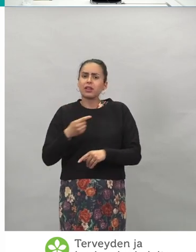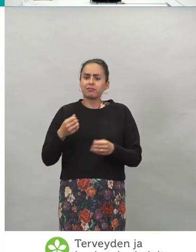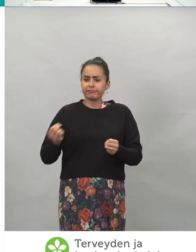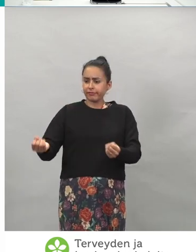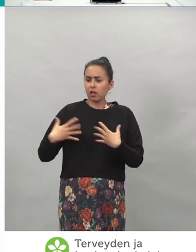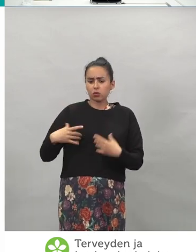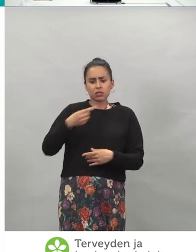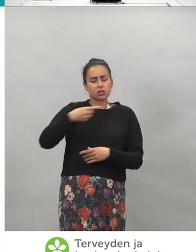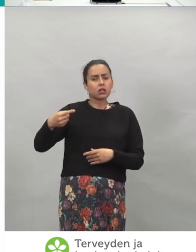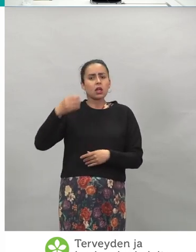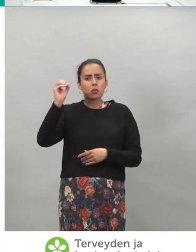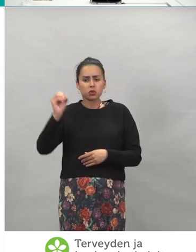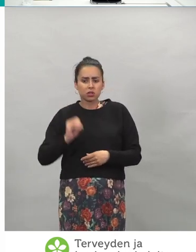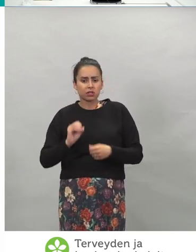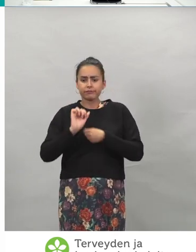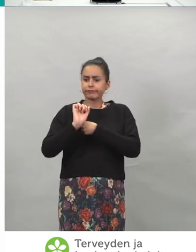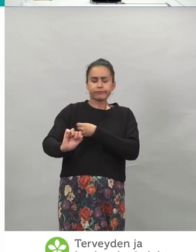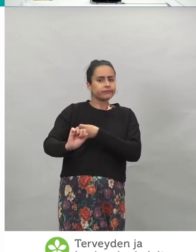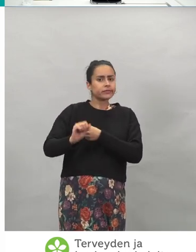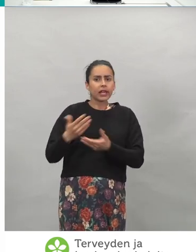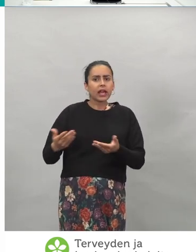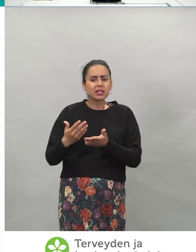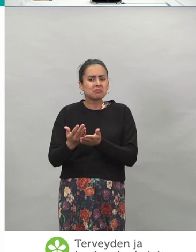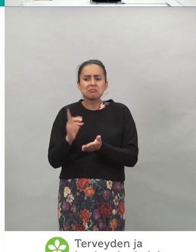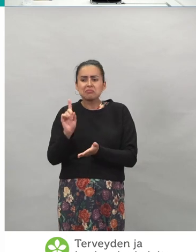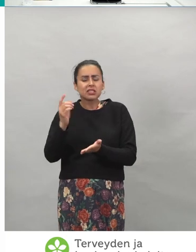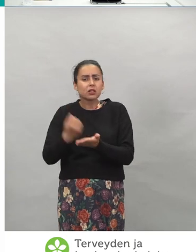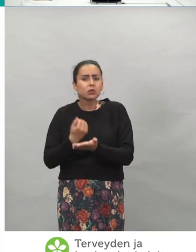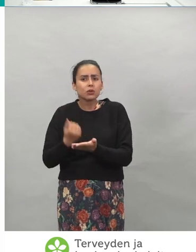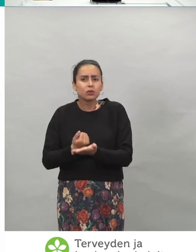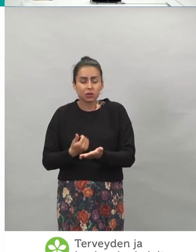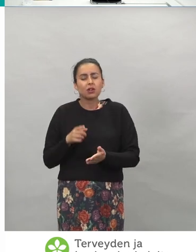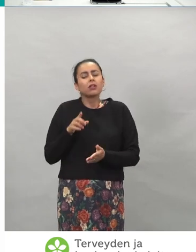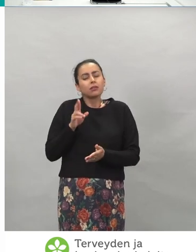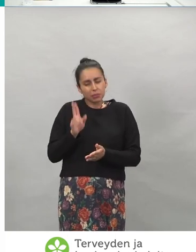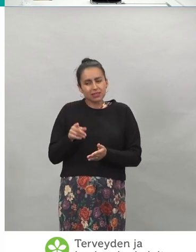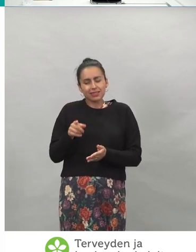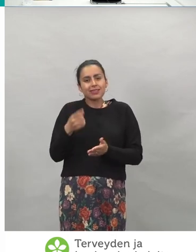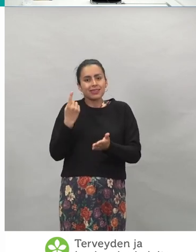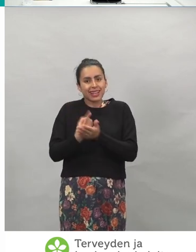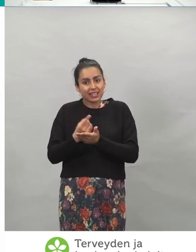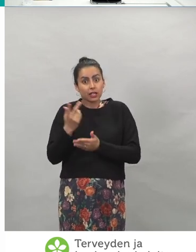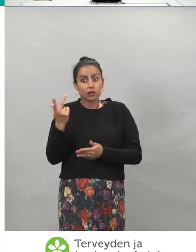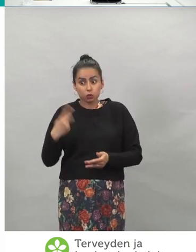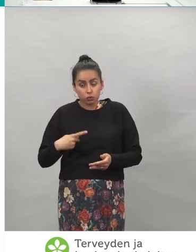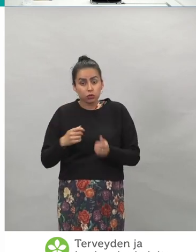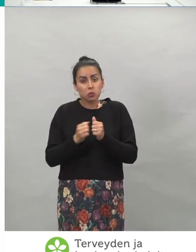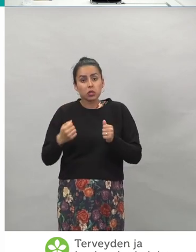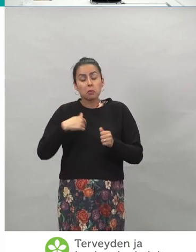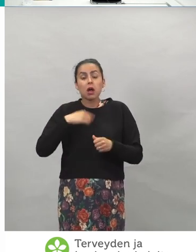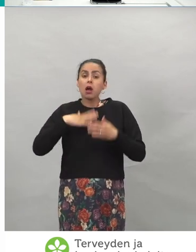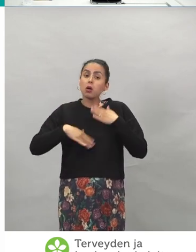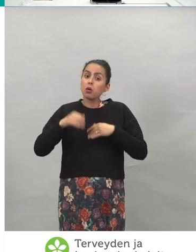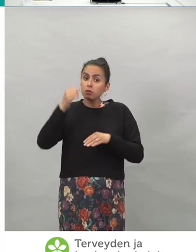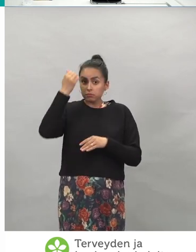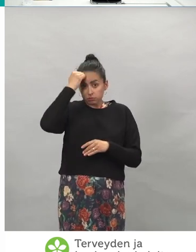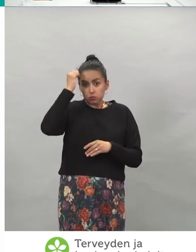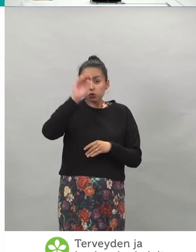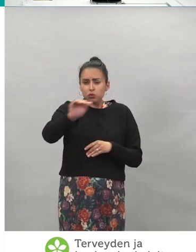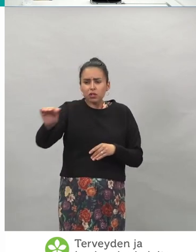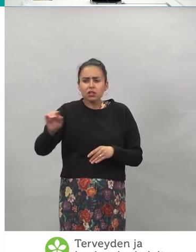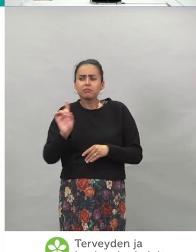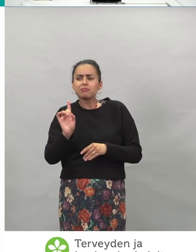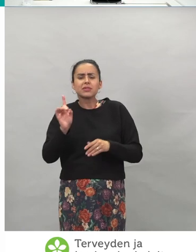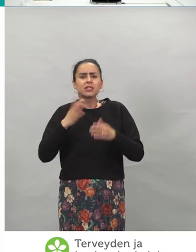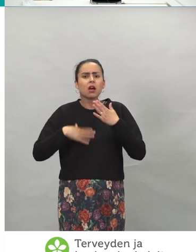tartuntaa. Tämä on tietysti tärkeä kysymys, mutta muistuttaisin siitä, että meidän täytyy miettiä, että mitä me halutaan estää.